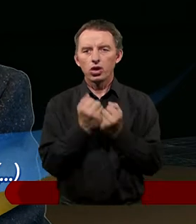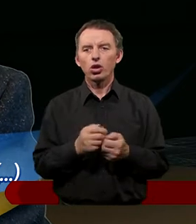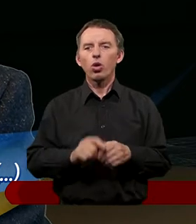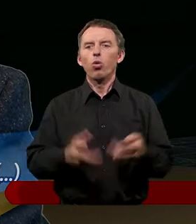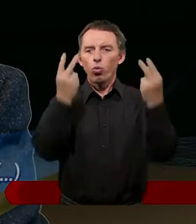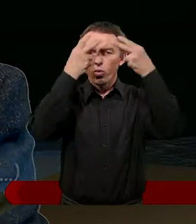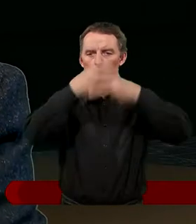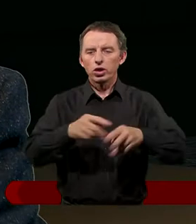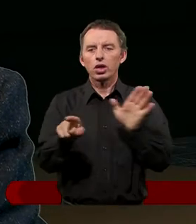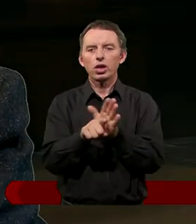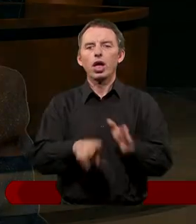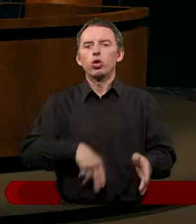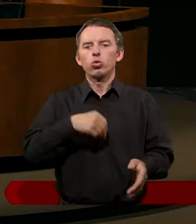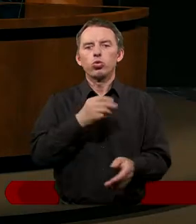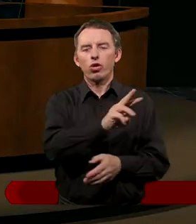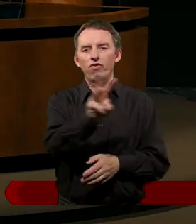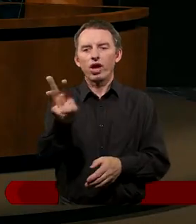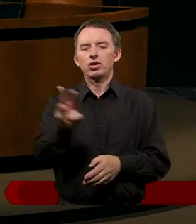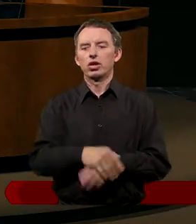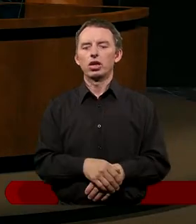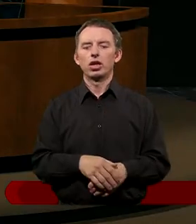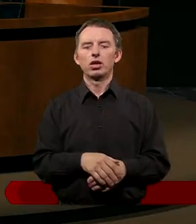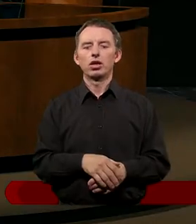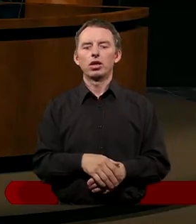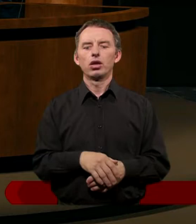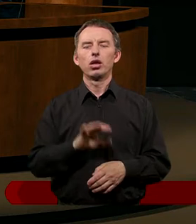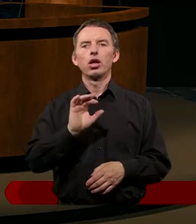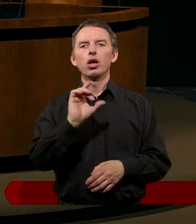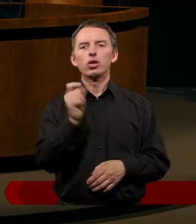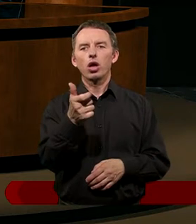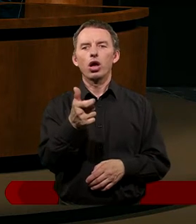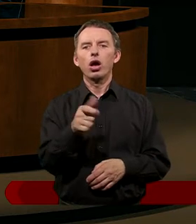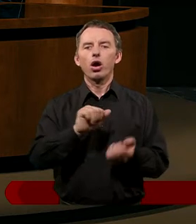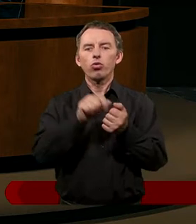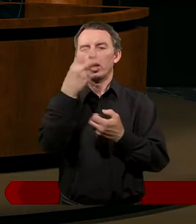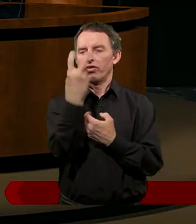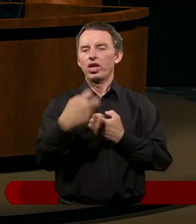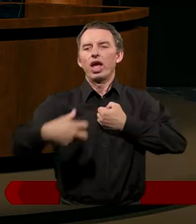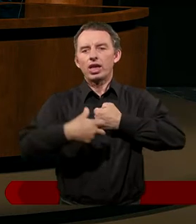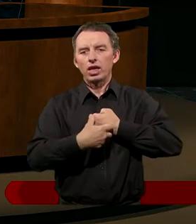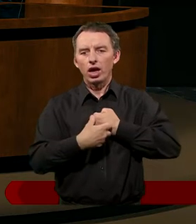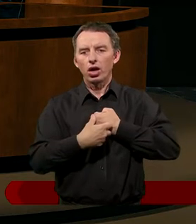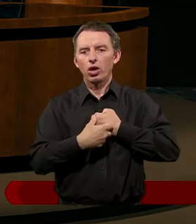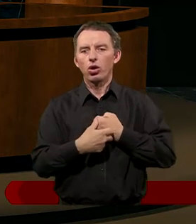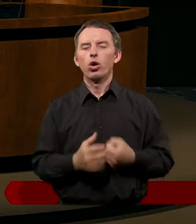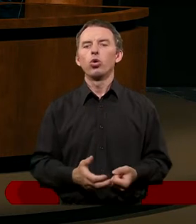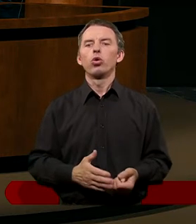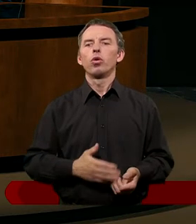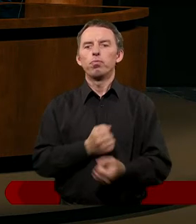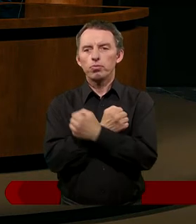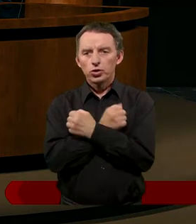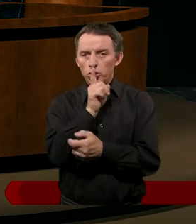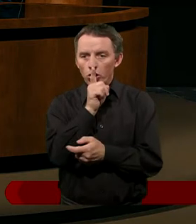dla dusz Waszych. Dziękuję. Czyli są dwie cechy. Cichość i pokora.